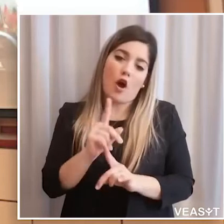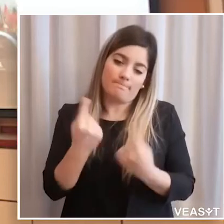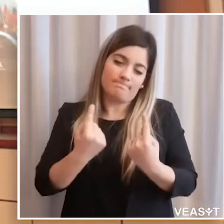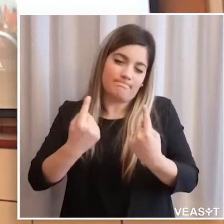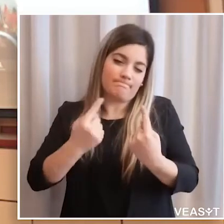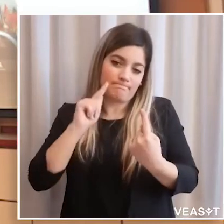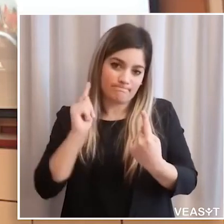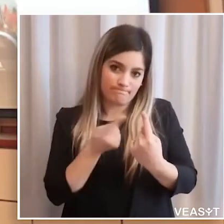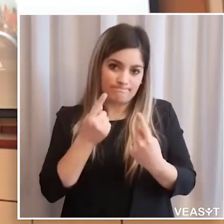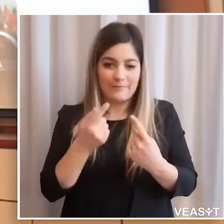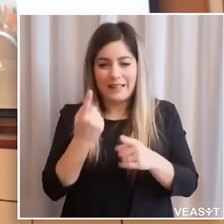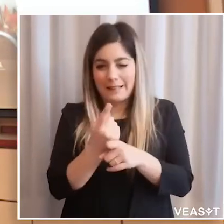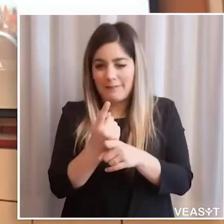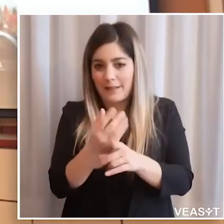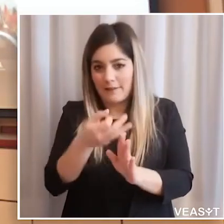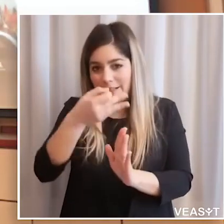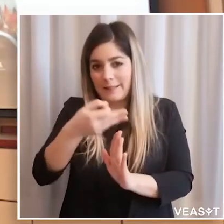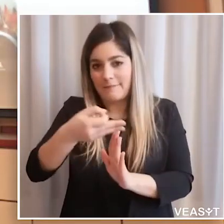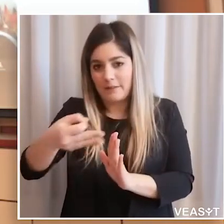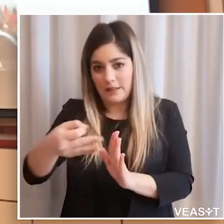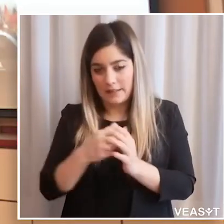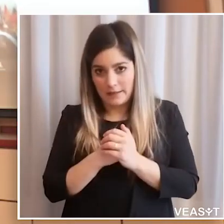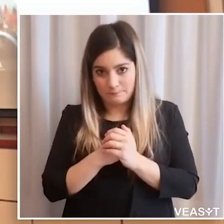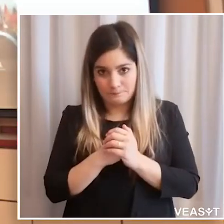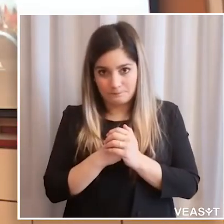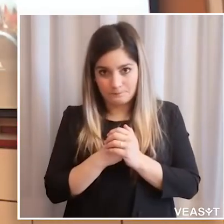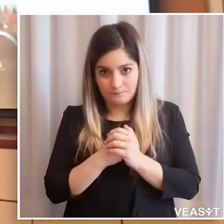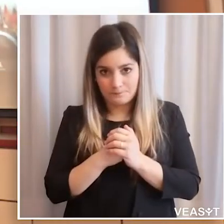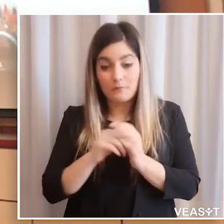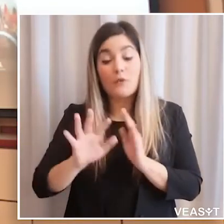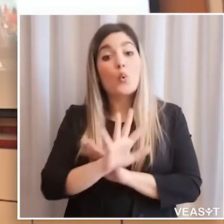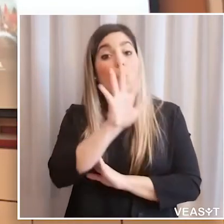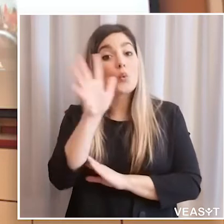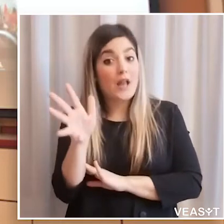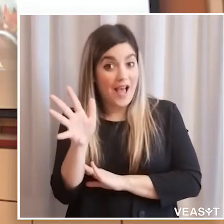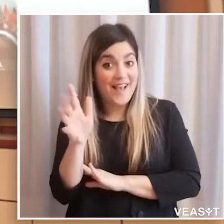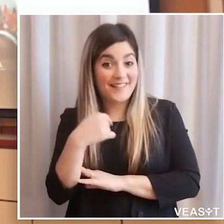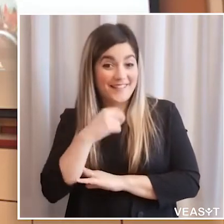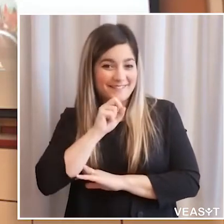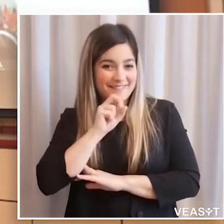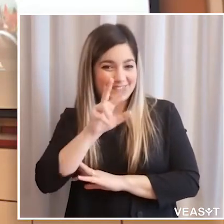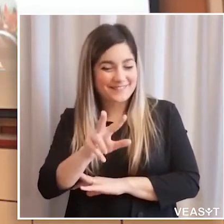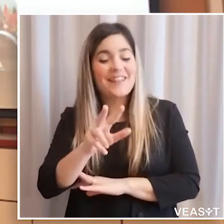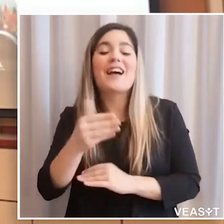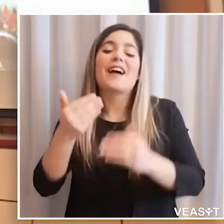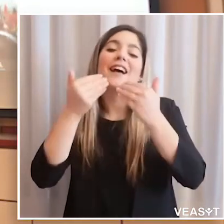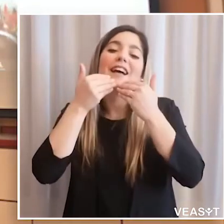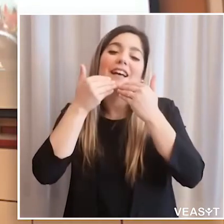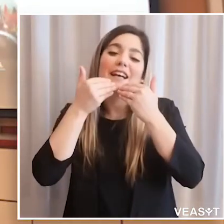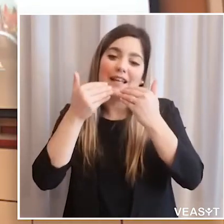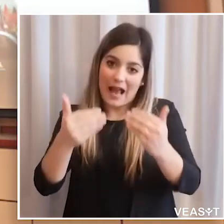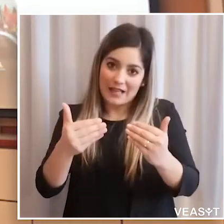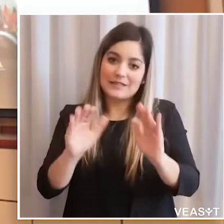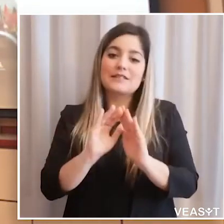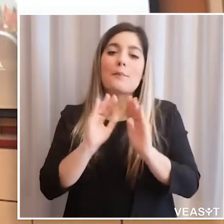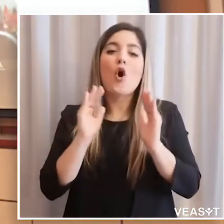18, però non mi sento di annunciarlo in modo così chiaro, perché è ancora da definire chiaramente in modo omogeneo.